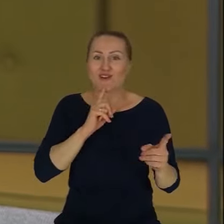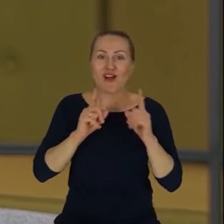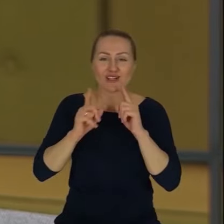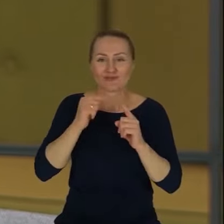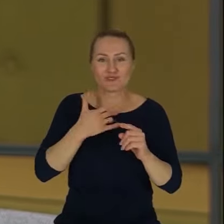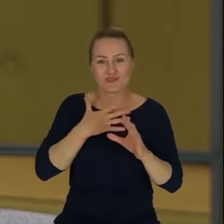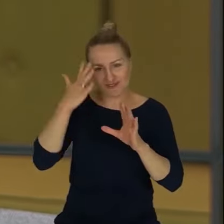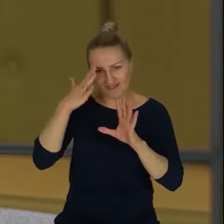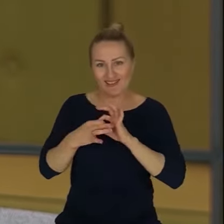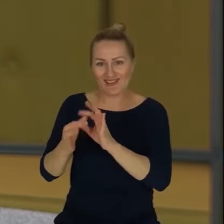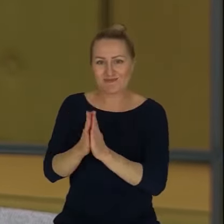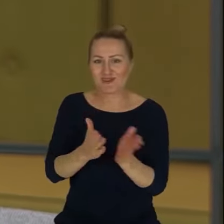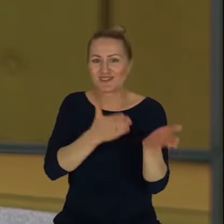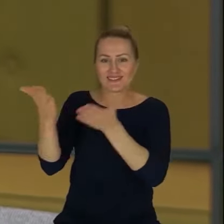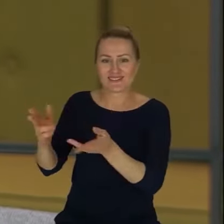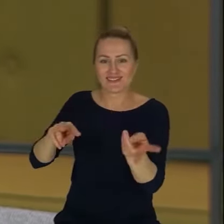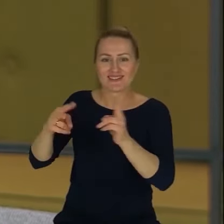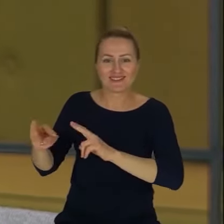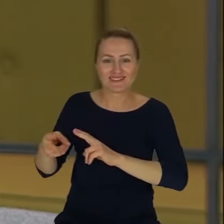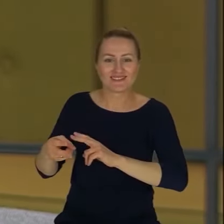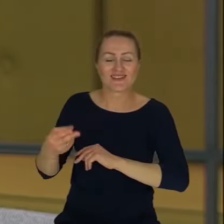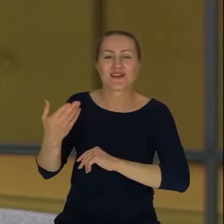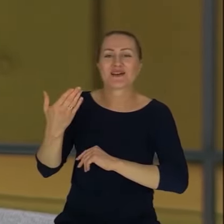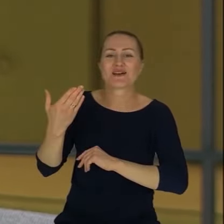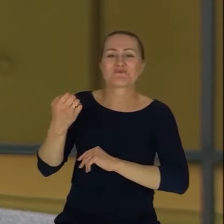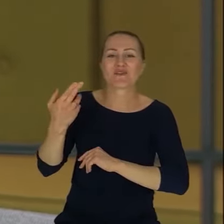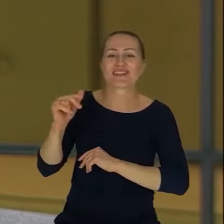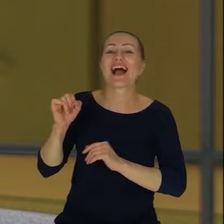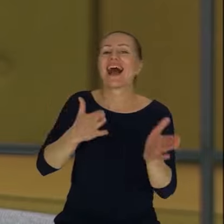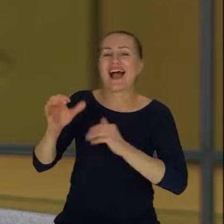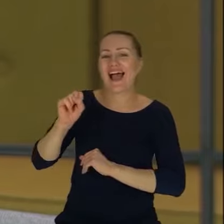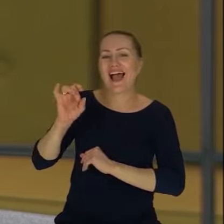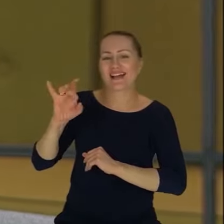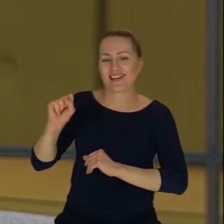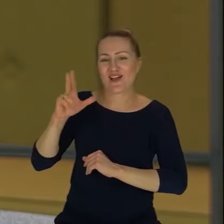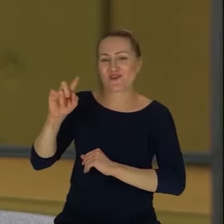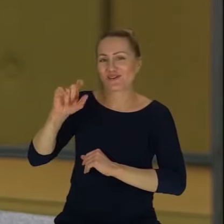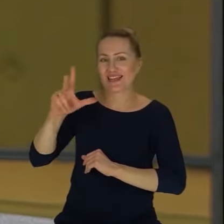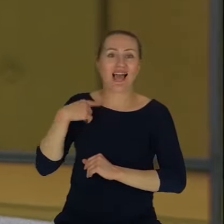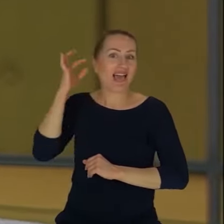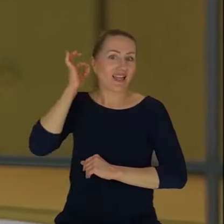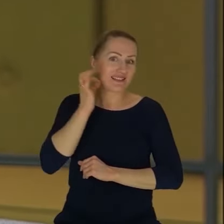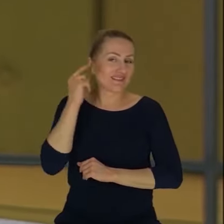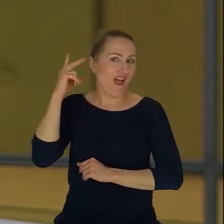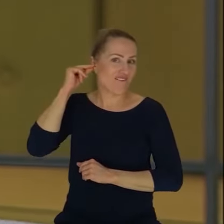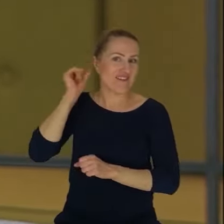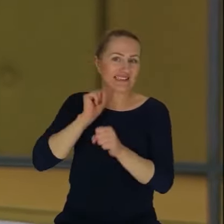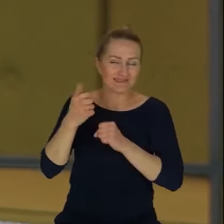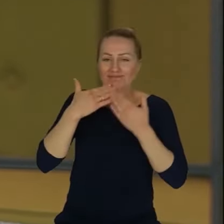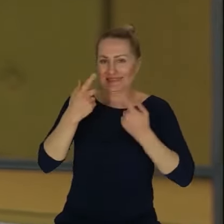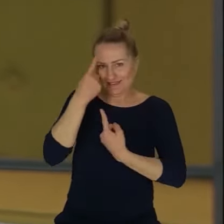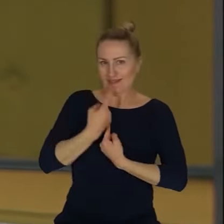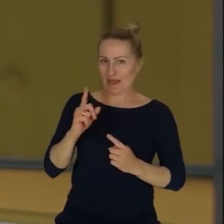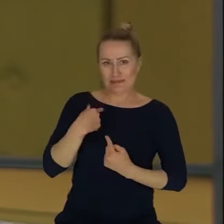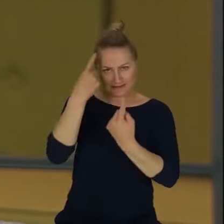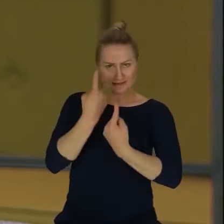Monika, a no właśnie, Aga Kozak, bo ja mam taką podpowiedź, nie jestem sam. No właśnie, nie wolno być samemu. Człowiek to